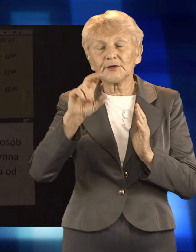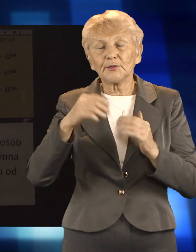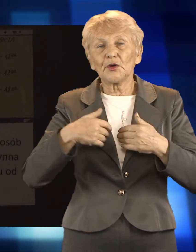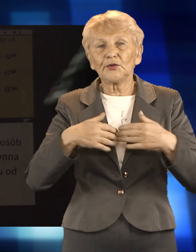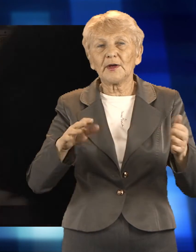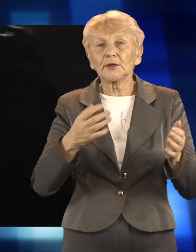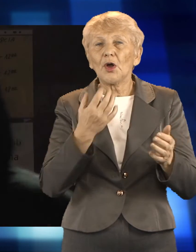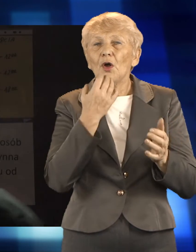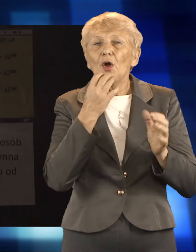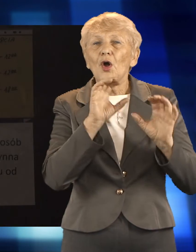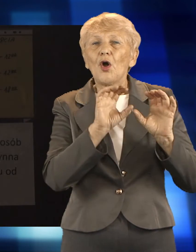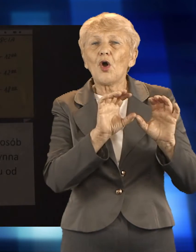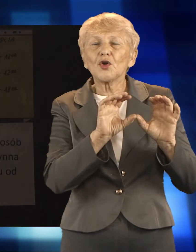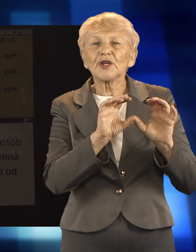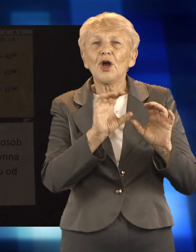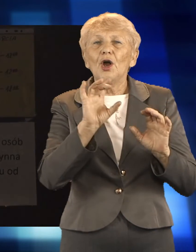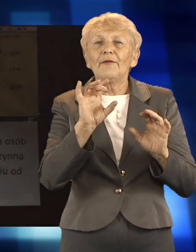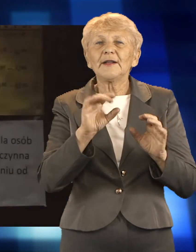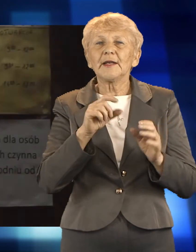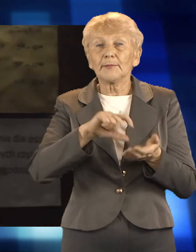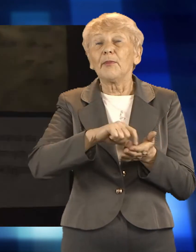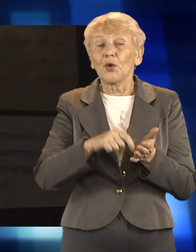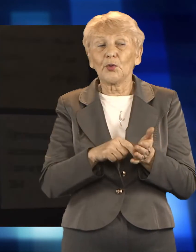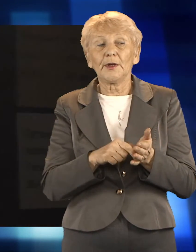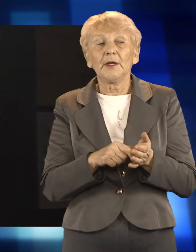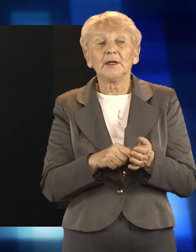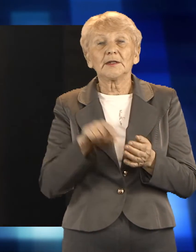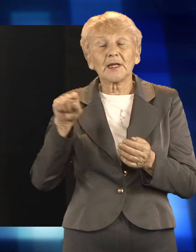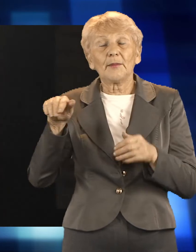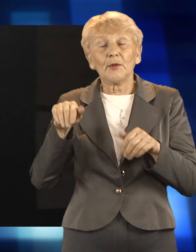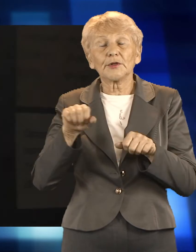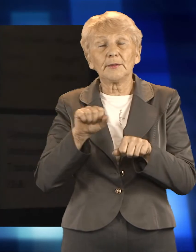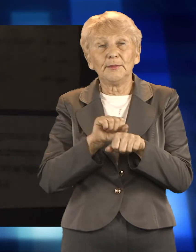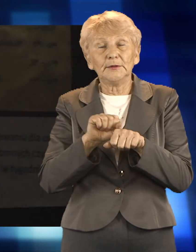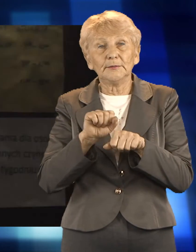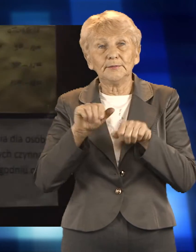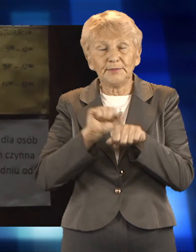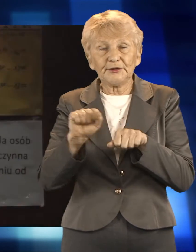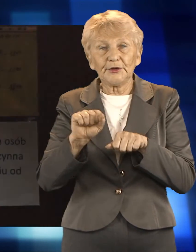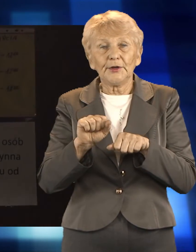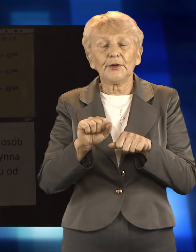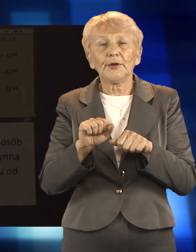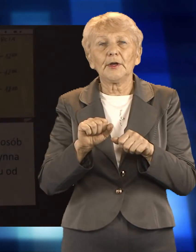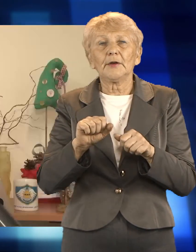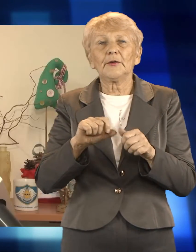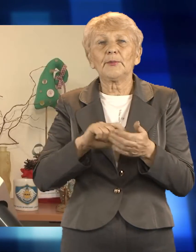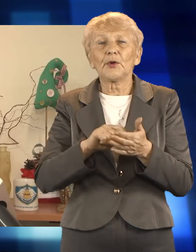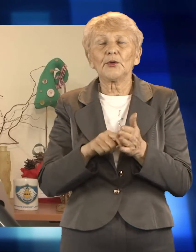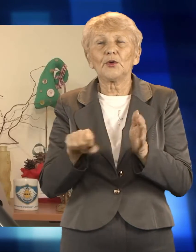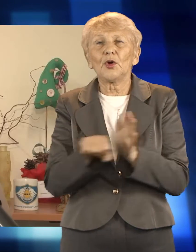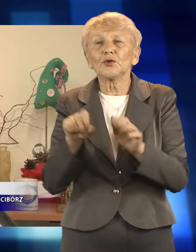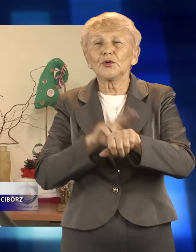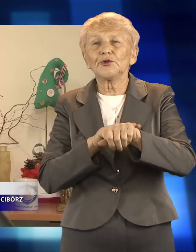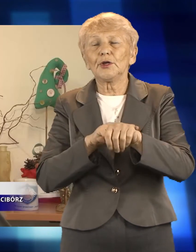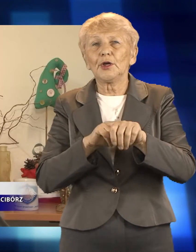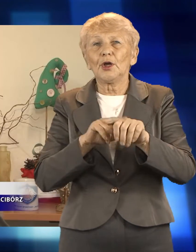W Raciborzu jest czynna od dwóch tygodni i każdy bez dachu nad głową znajdzie tu schronienie w godzinach od 18.00 do 8.00 rano. Ogrzewalnia przeznaczona